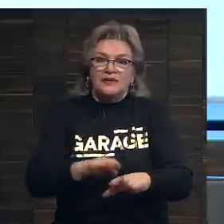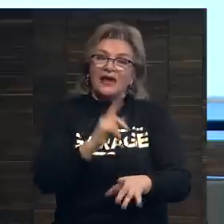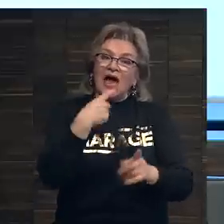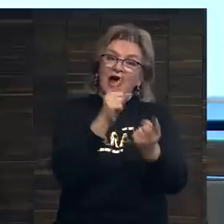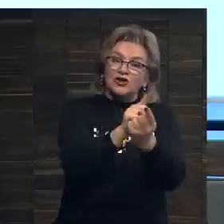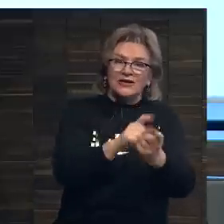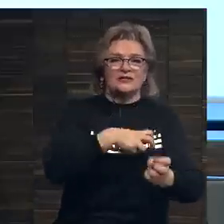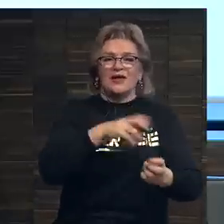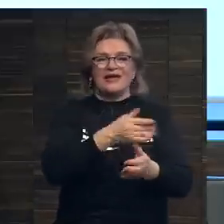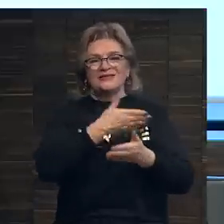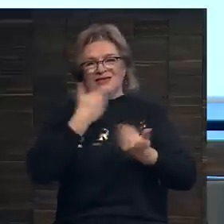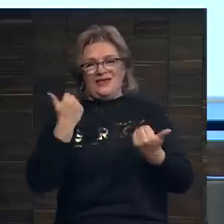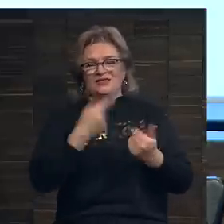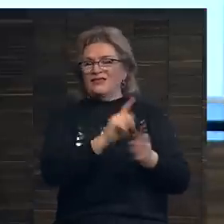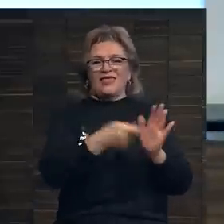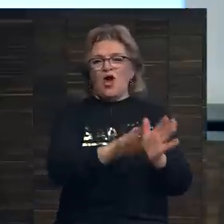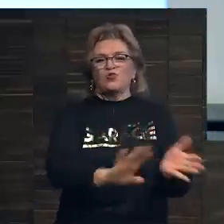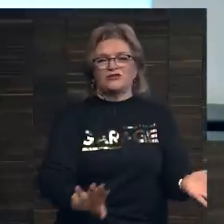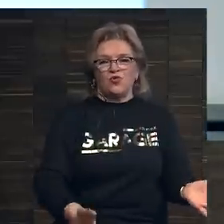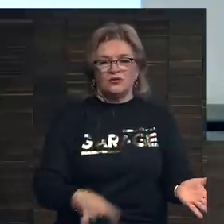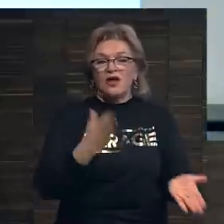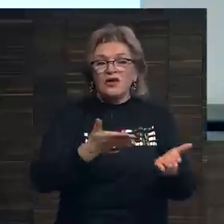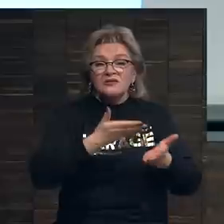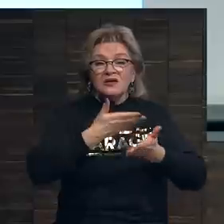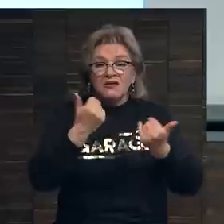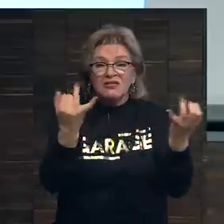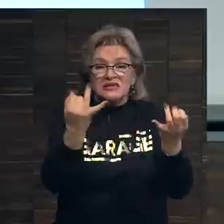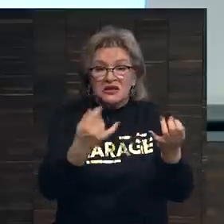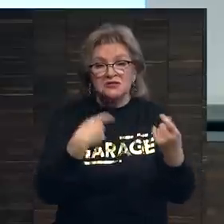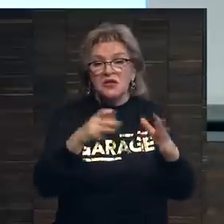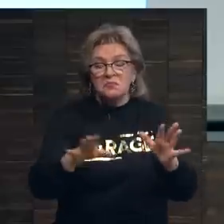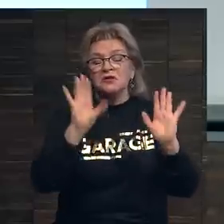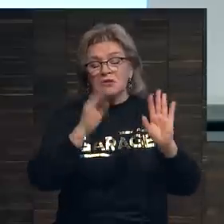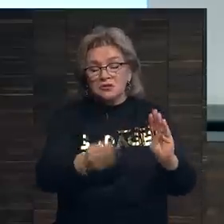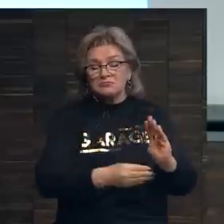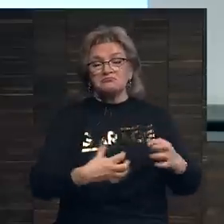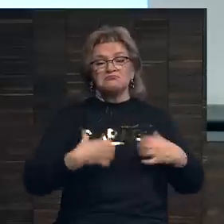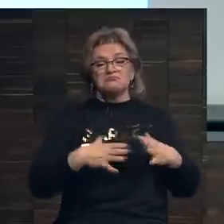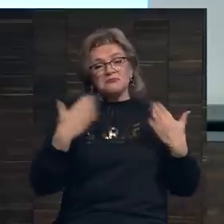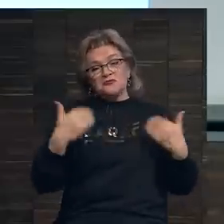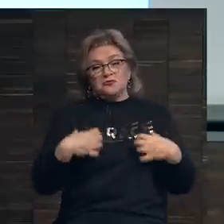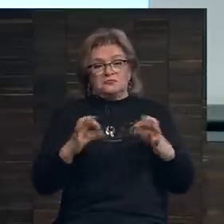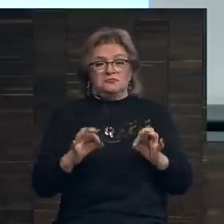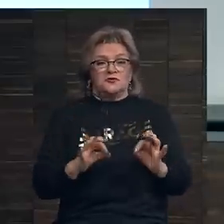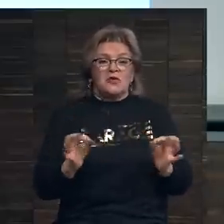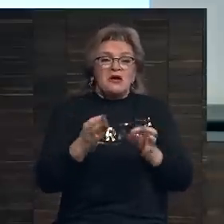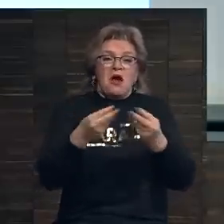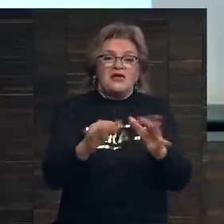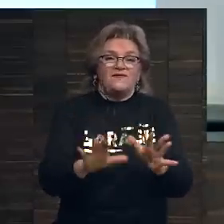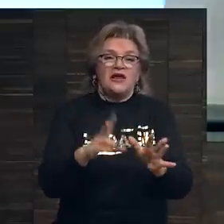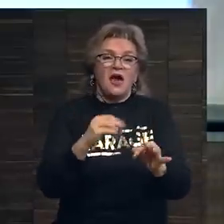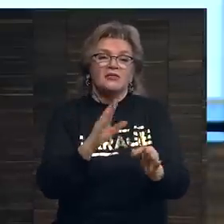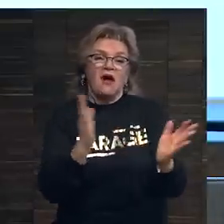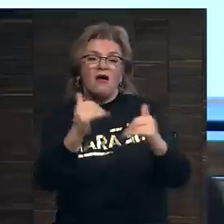риска нет. Это не аукцион. Если нет интереса, значит, никто не интересуется, и все. Это никак не влияет